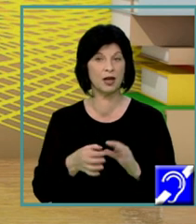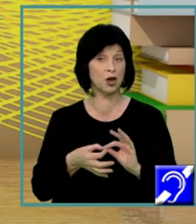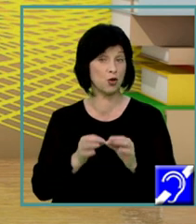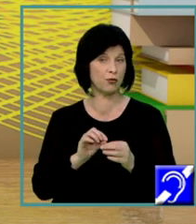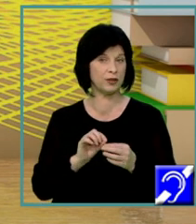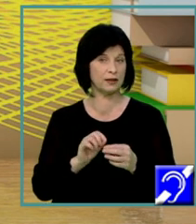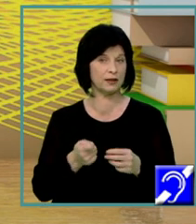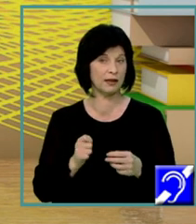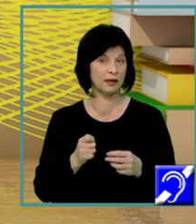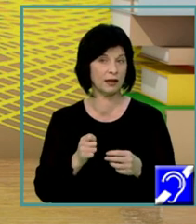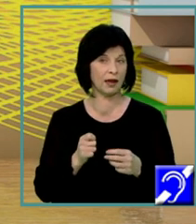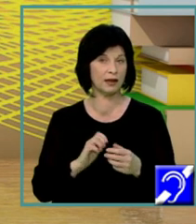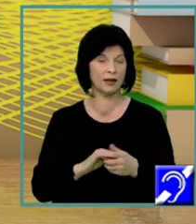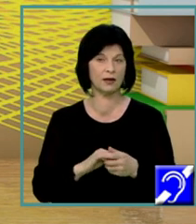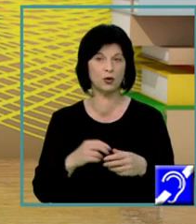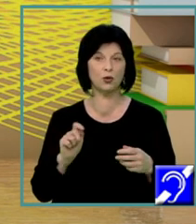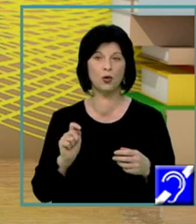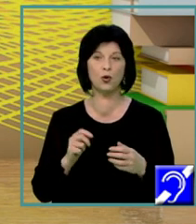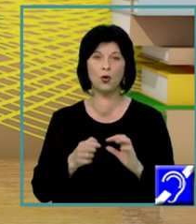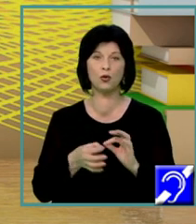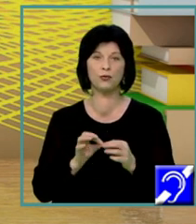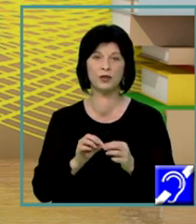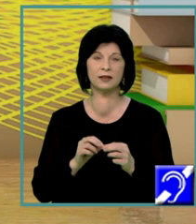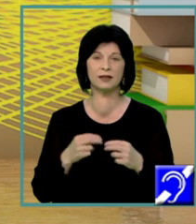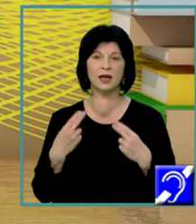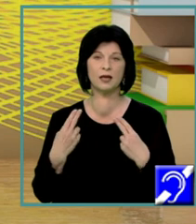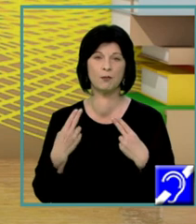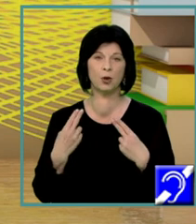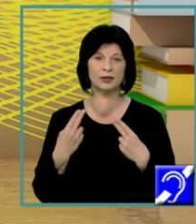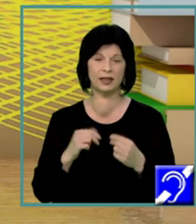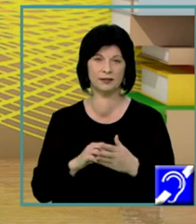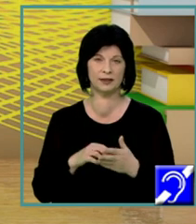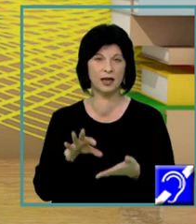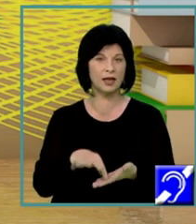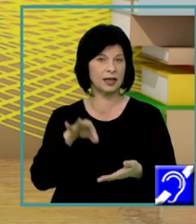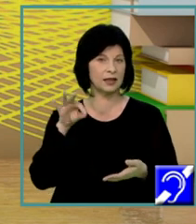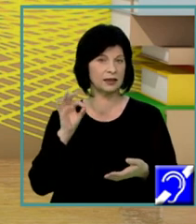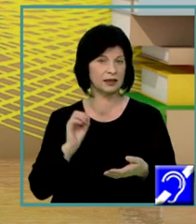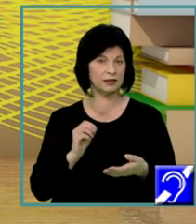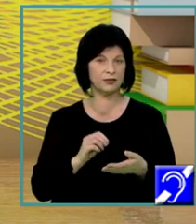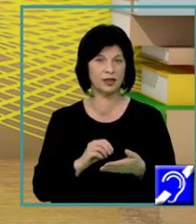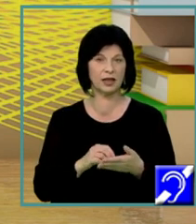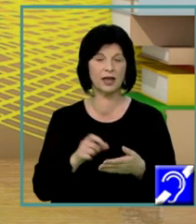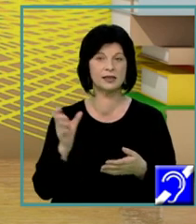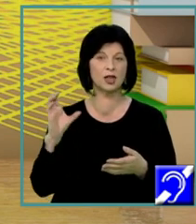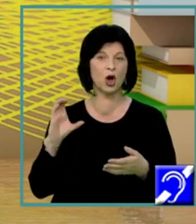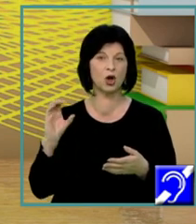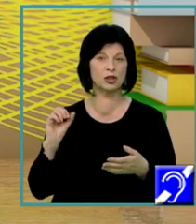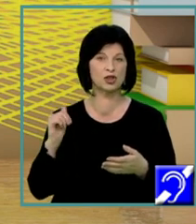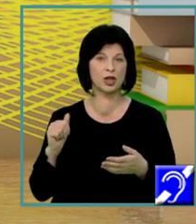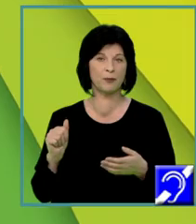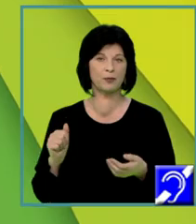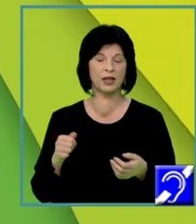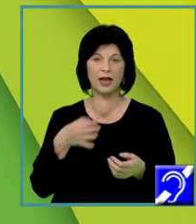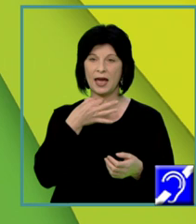formulare. Identificați apoi sau marcați conceptele enunțate în cerință, exact ce spuneam mai